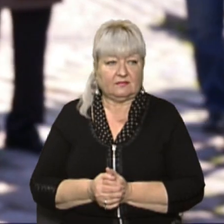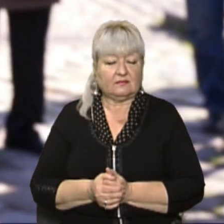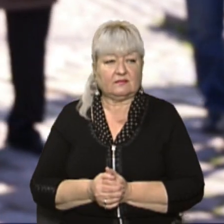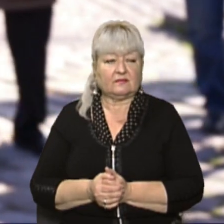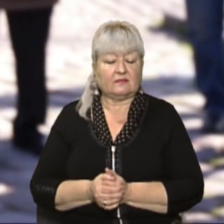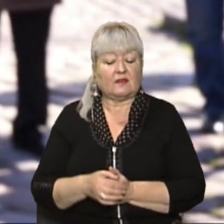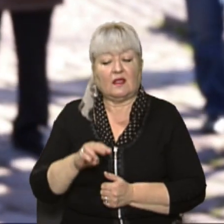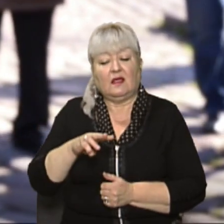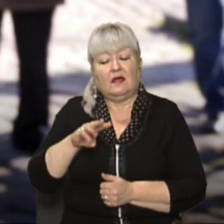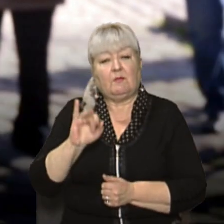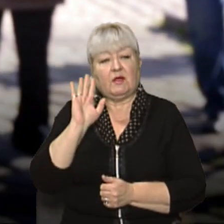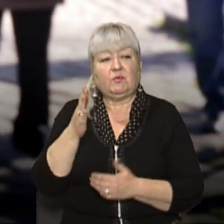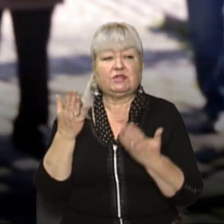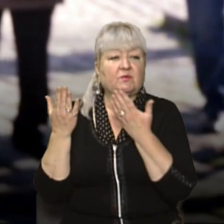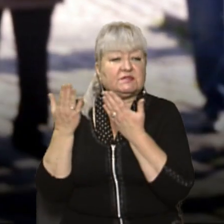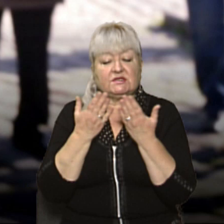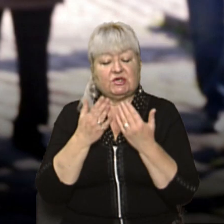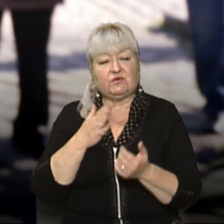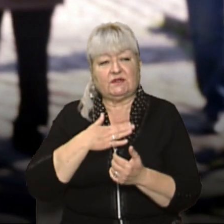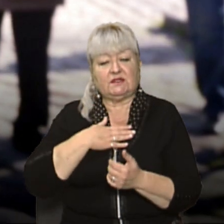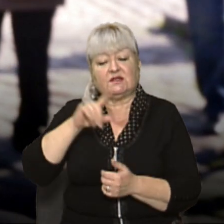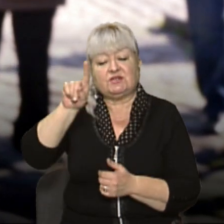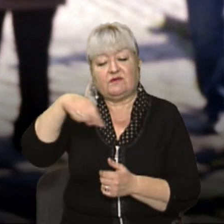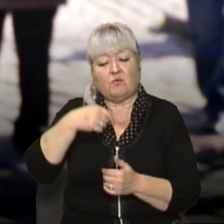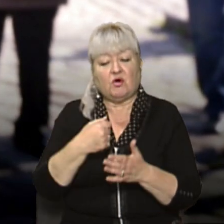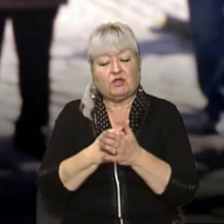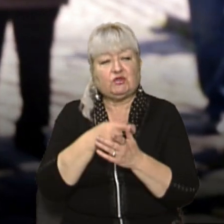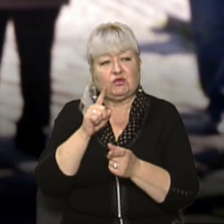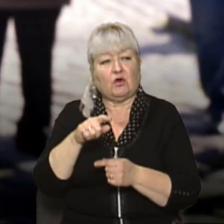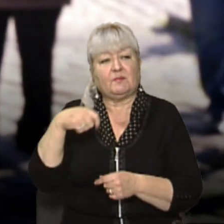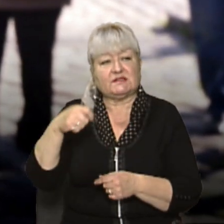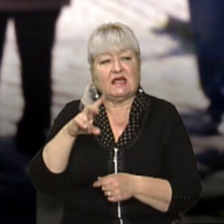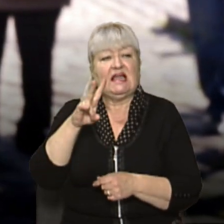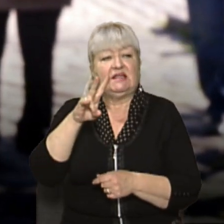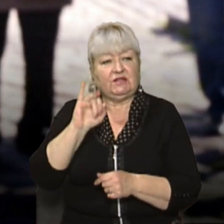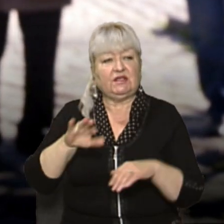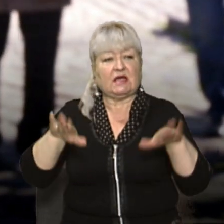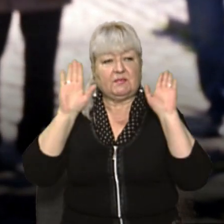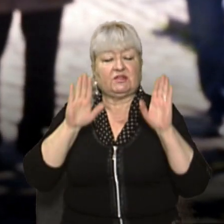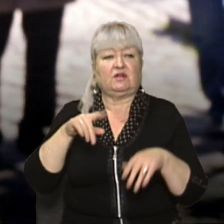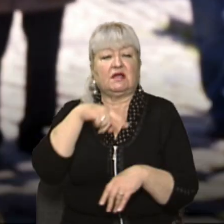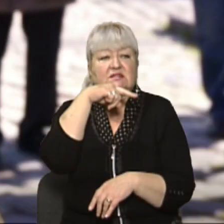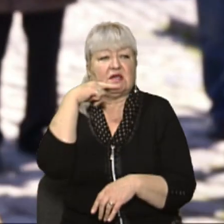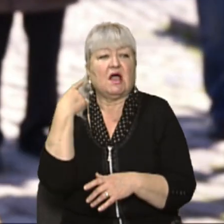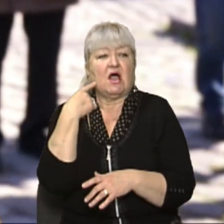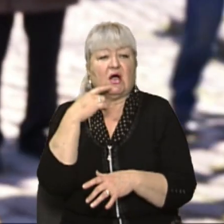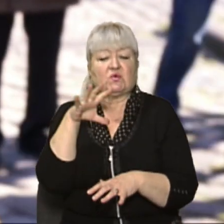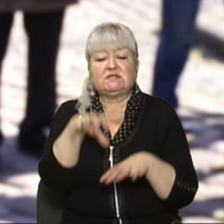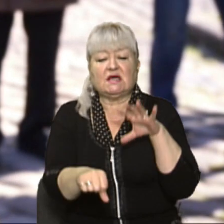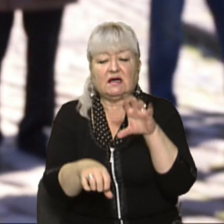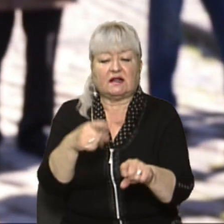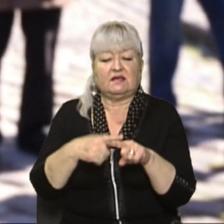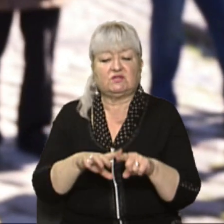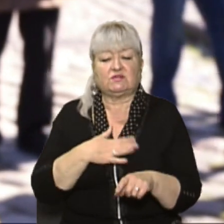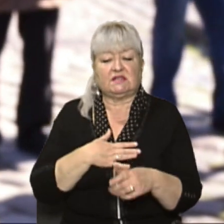Ми будемо зачитувати наші вимоги до президента. Це ні капітуляція, росія агресор. Це наша земля.